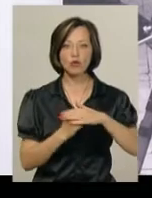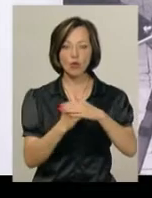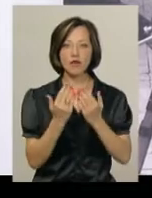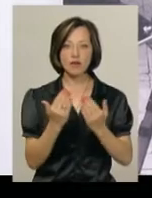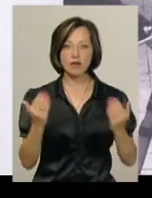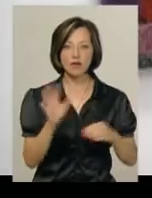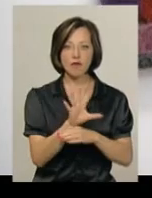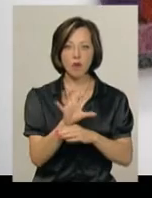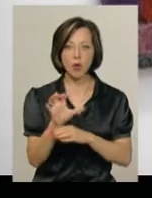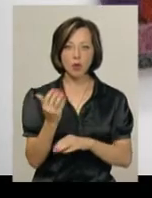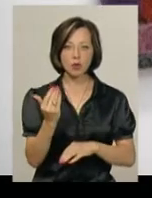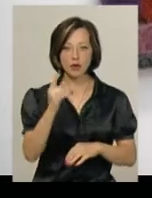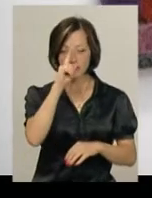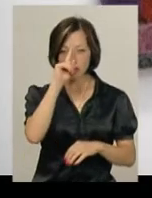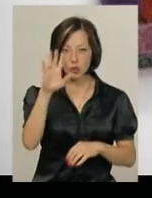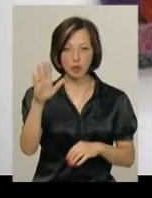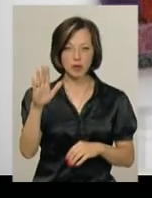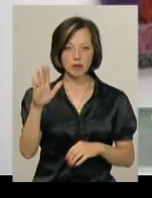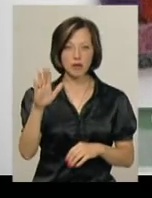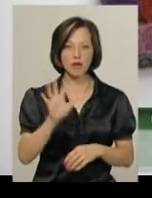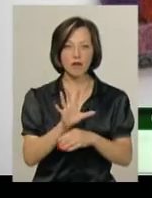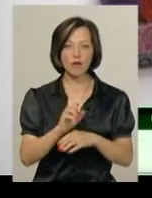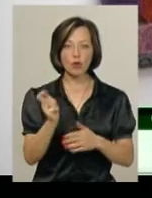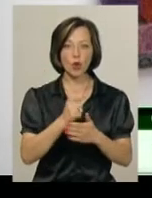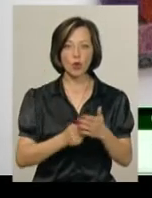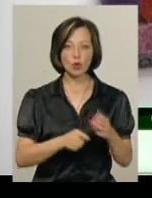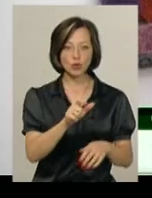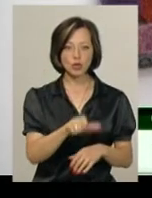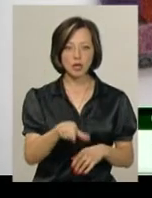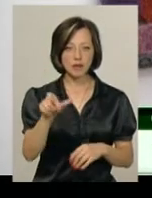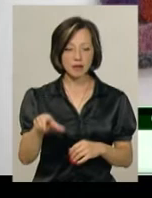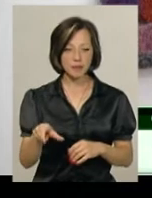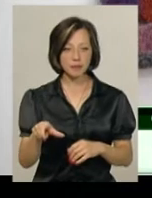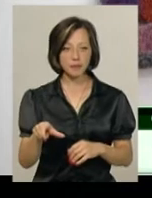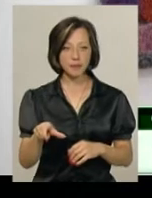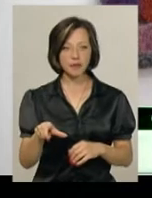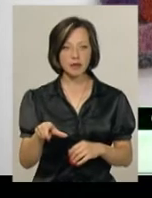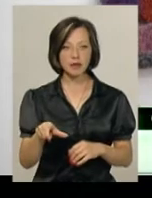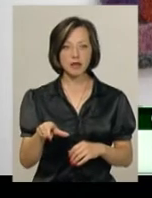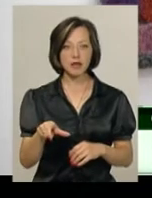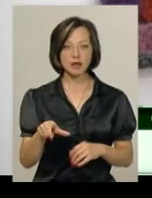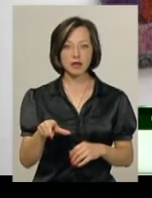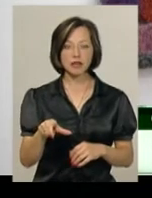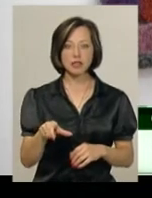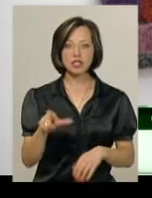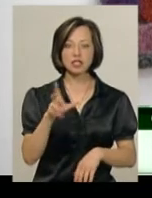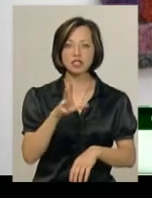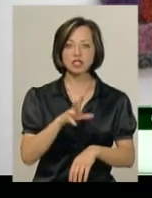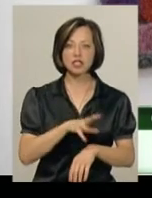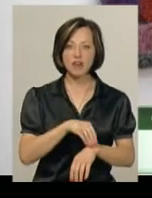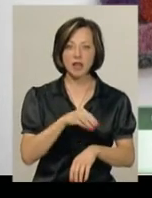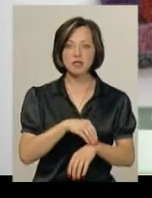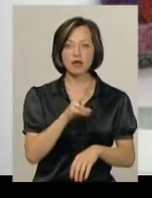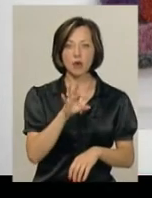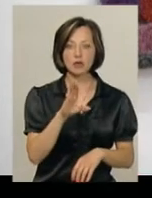фотографії відомих фотохудожників зі Швеції, Коста-Ріки, Грузії.